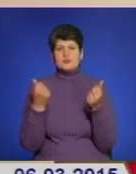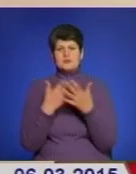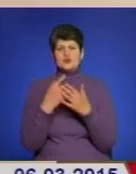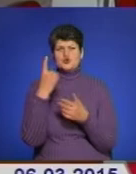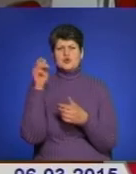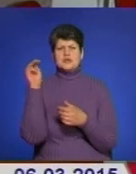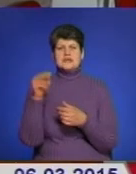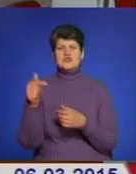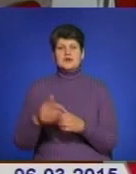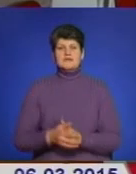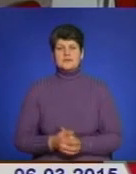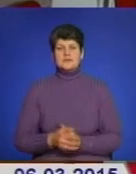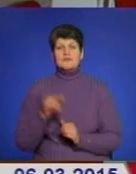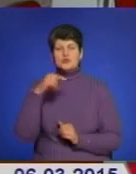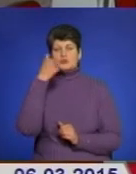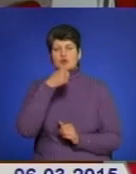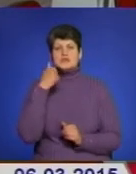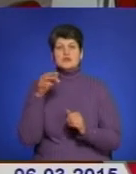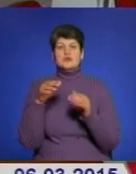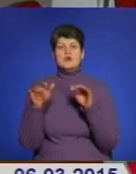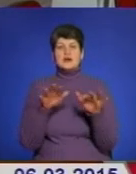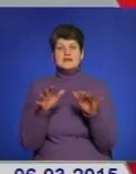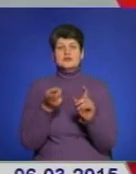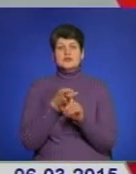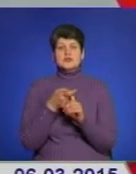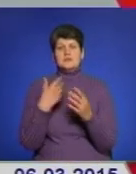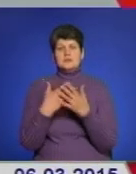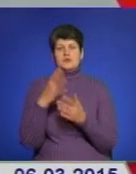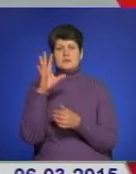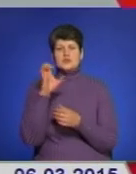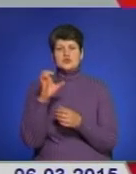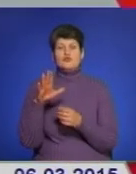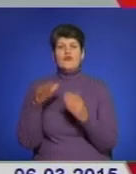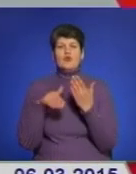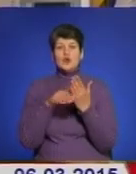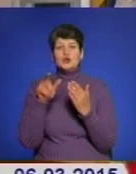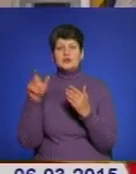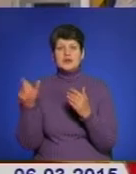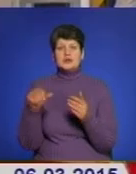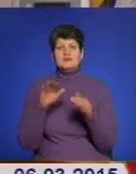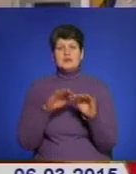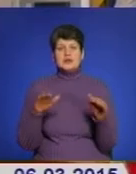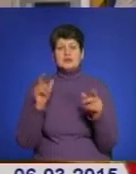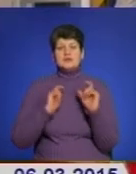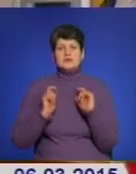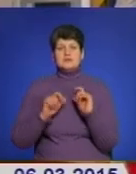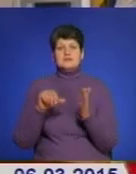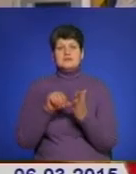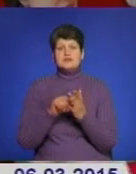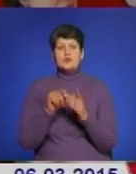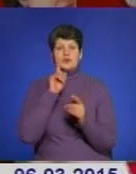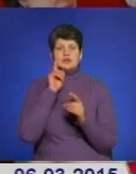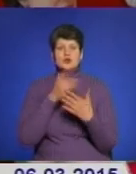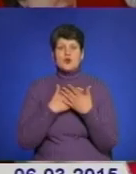тисяч гривень. Цьогоріч до акції залучили до 500 волонтерів – учнів, студентів, представників молодіжних громадських організацій.